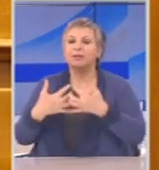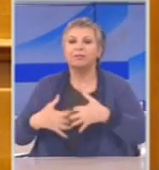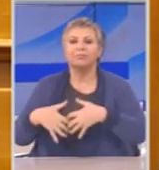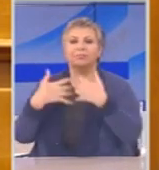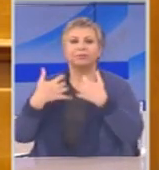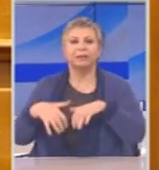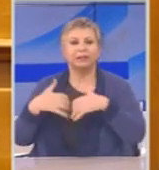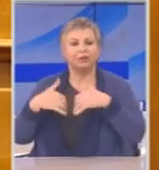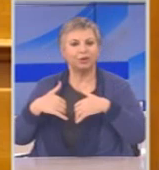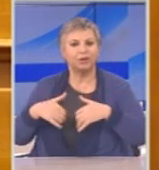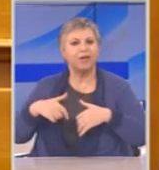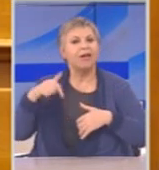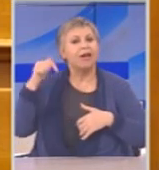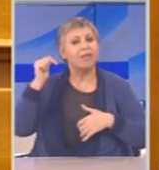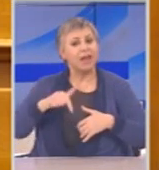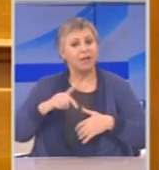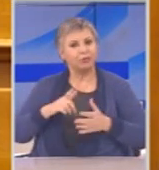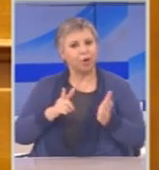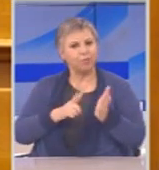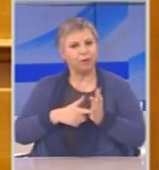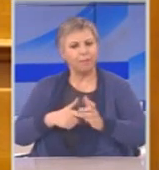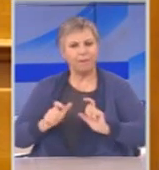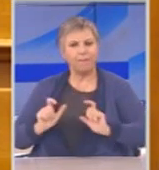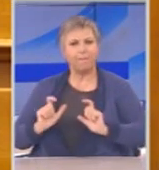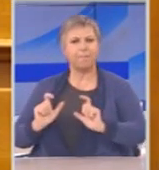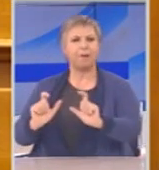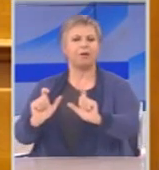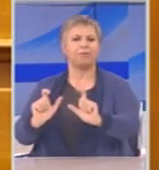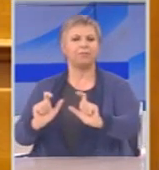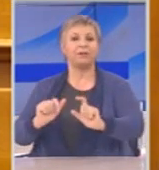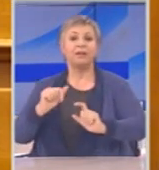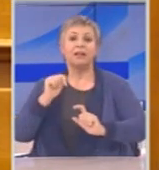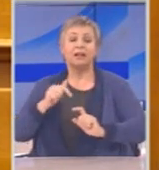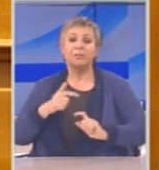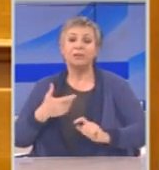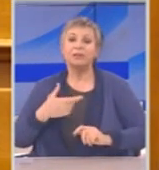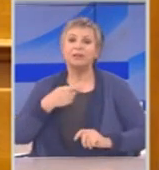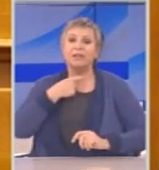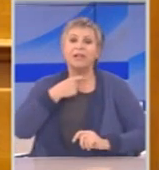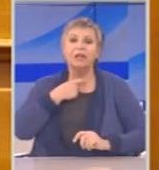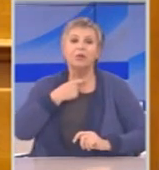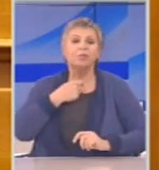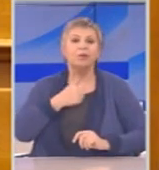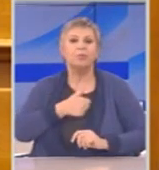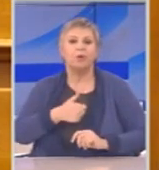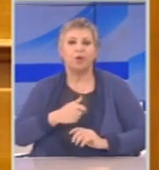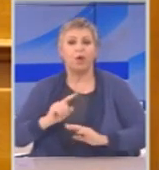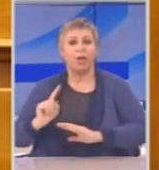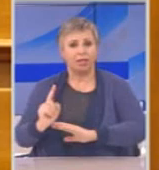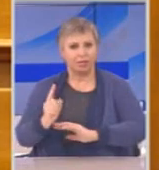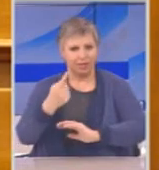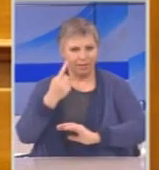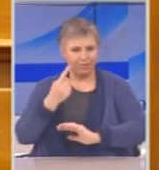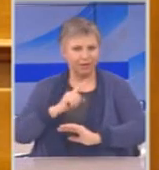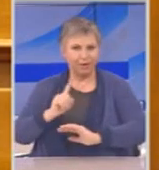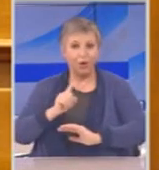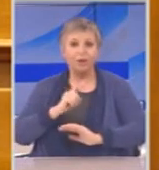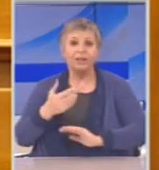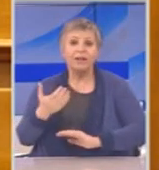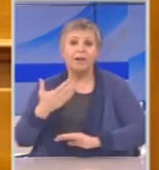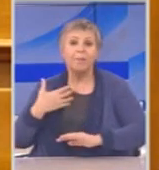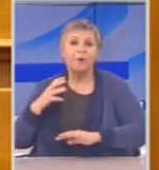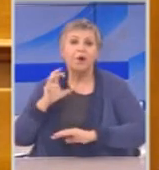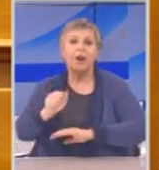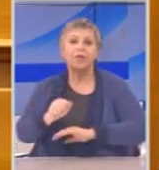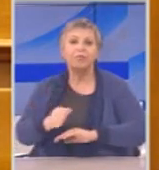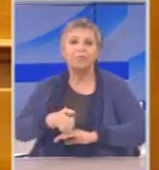θεσμικής θωράκησης γιατί το ζητούμενό μας δεν είναι μόνο να θεραπεύουμε αλλά και να προλαμβάνουμε Σας ευχαριστώ πολύ